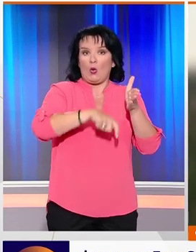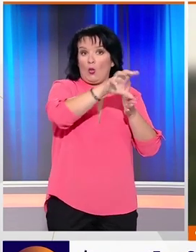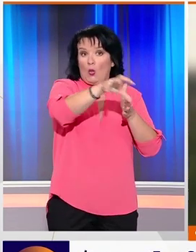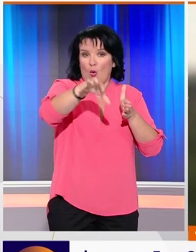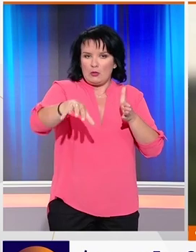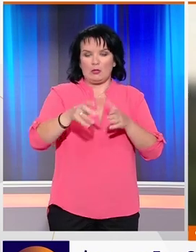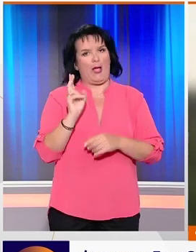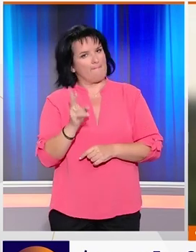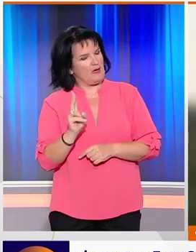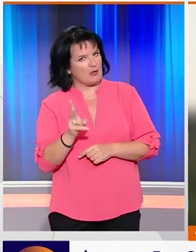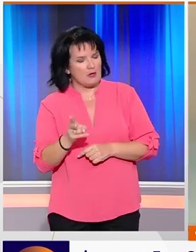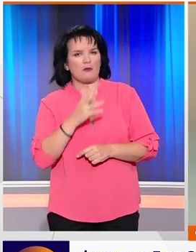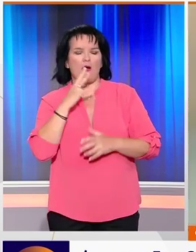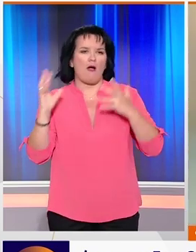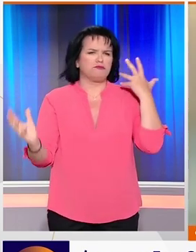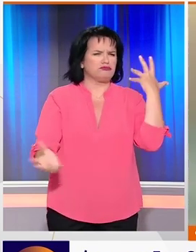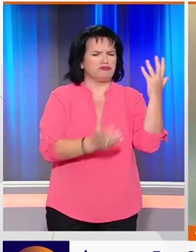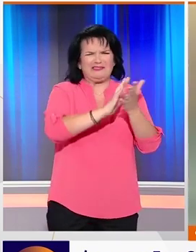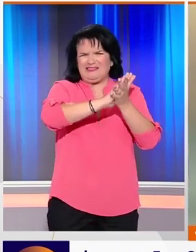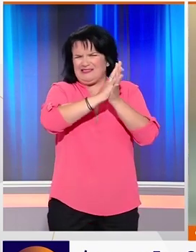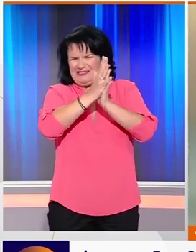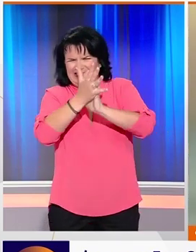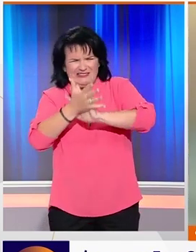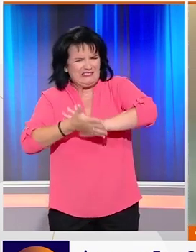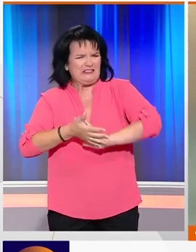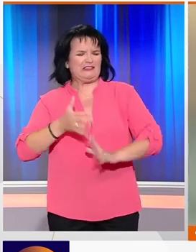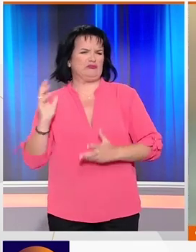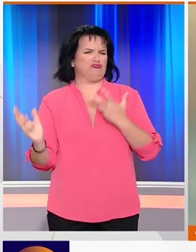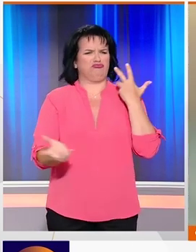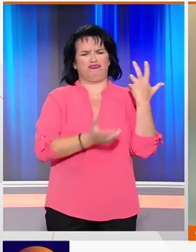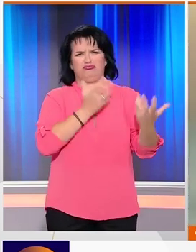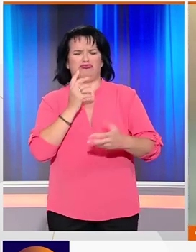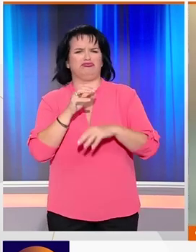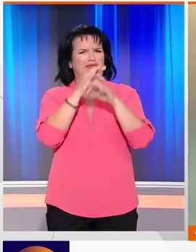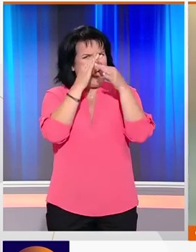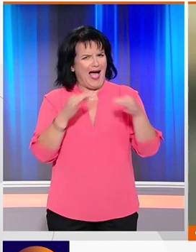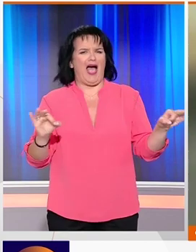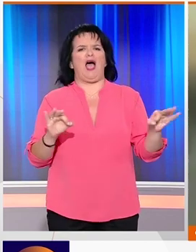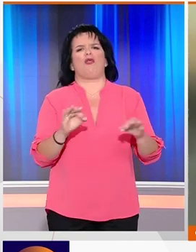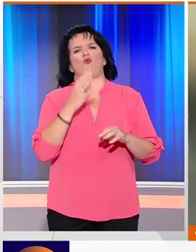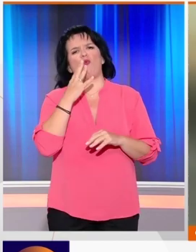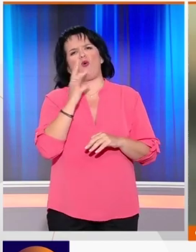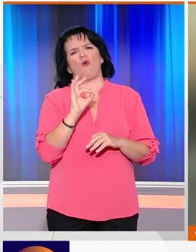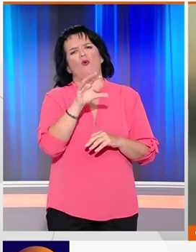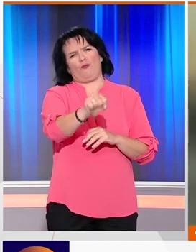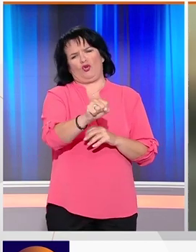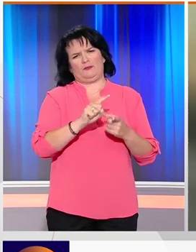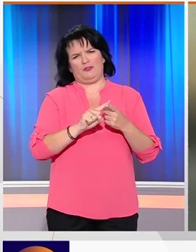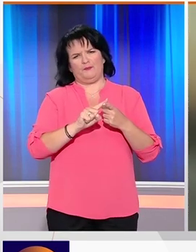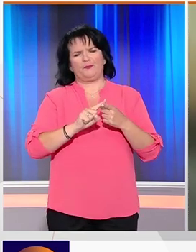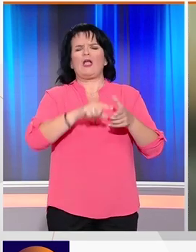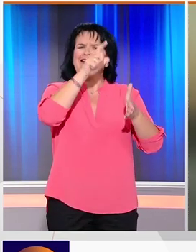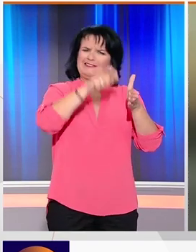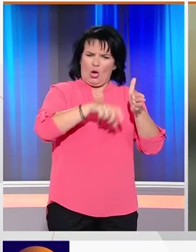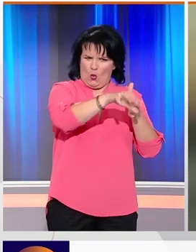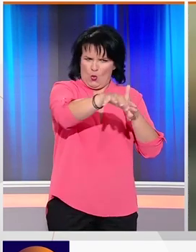εγκαταστάσεις απειλήθηκαν, με τις φλόγες να γλύφουν στην κυριολεξία κατά λύματα της περιοχής, που εκενώθηκαν για προληπτικούς λόγους. Πέρασε ανάμεσα από